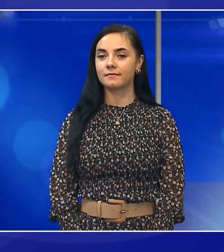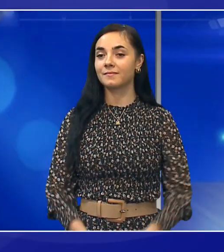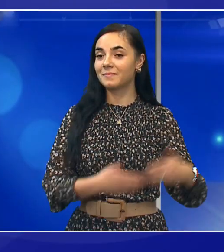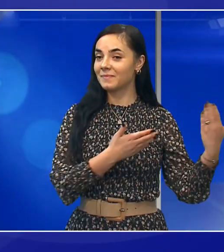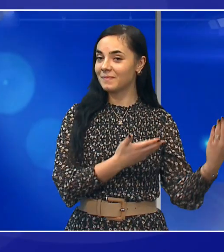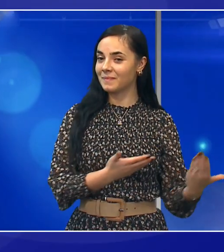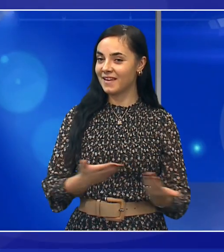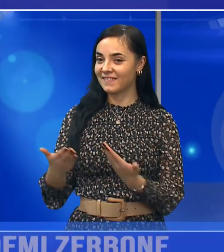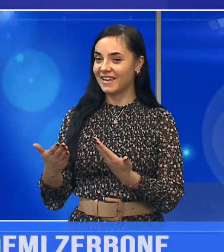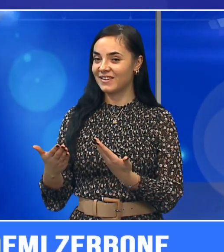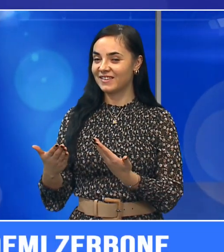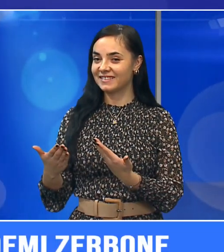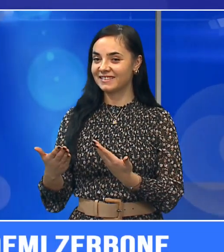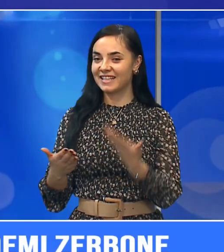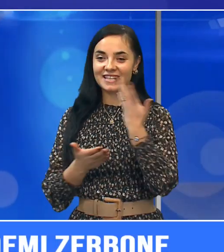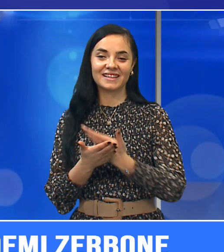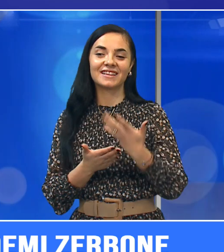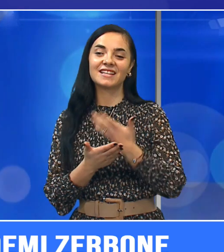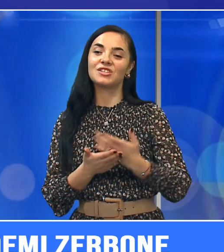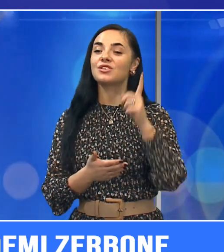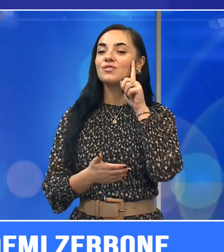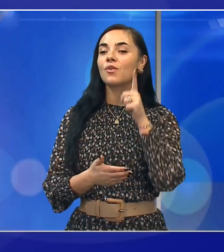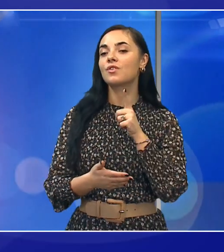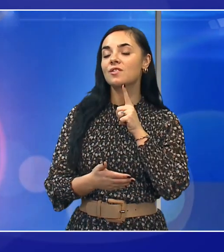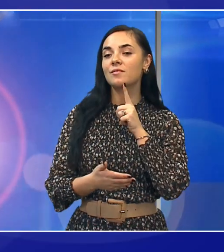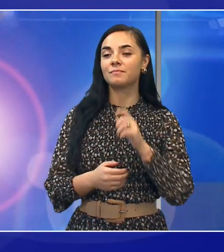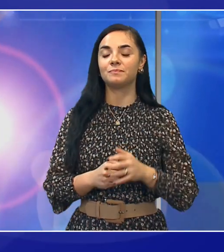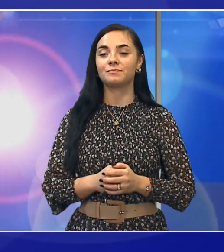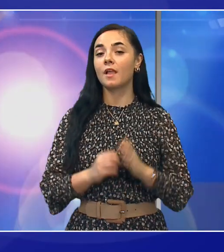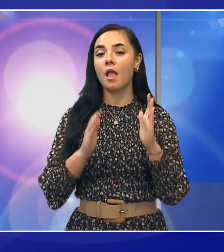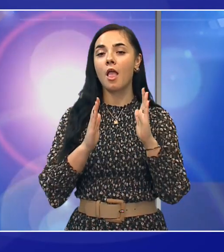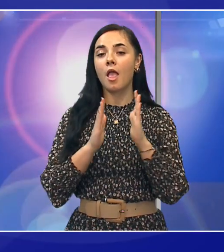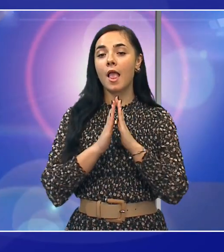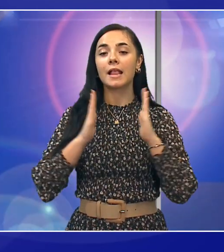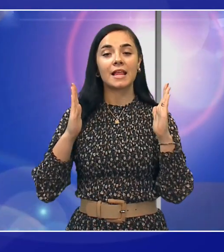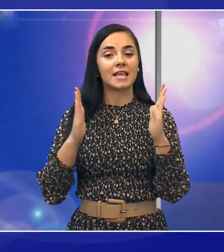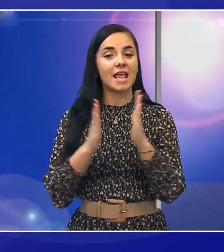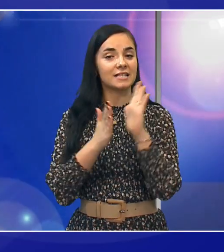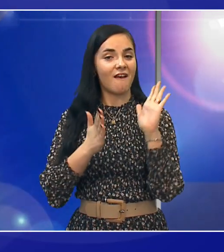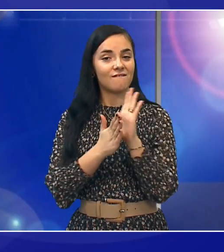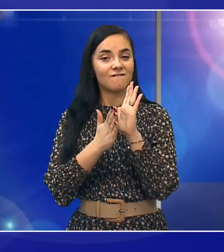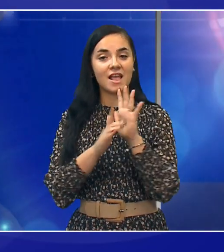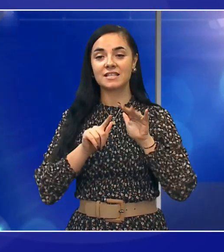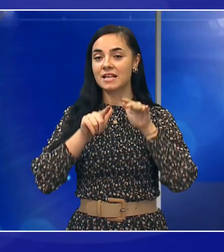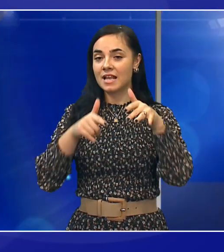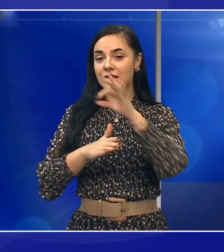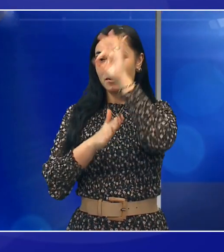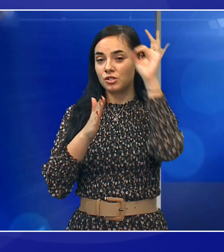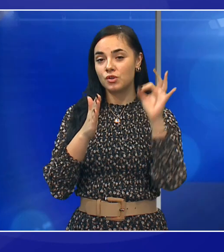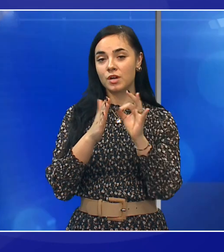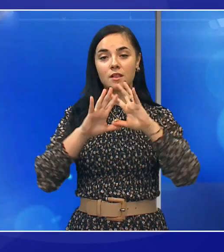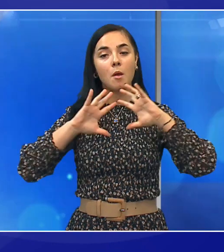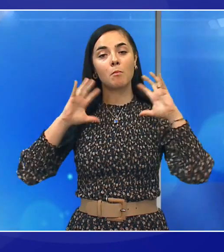Benvenuti al Tg Sordi. La Chiesa ha celebrato la settima giornata